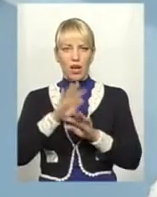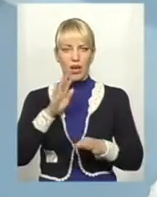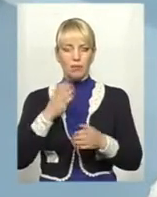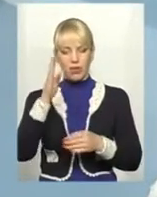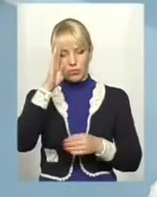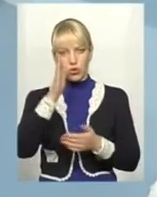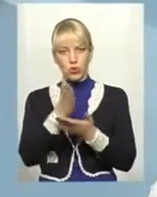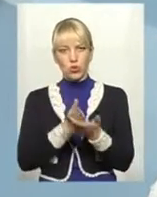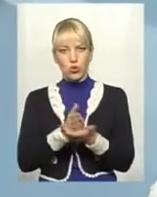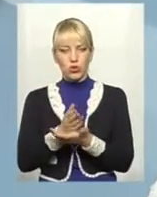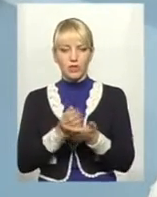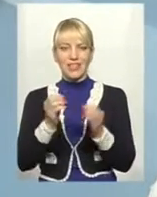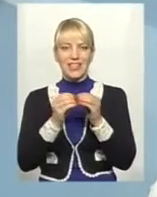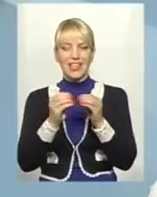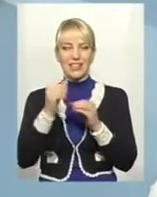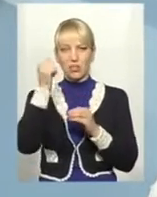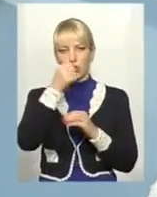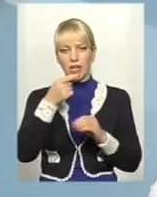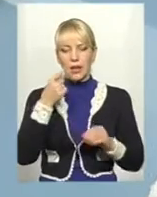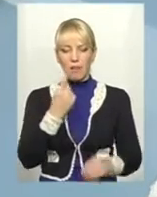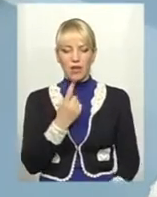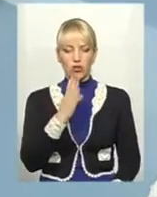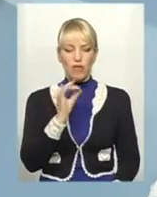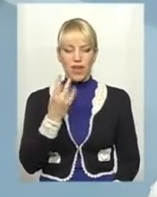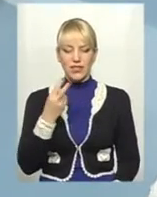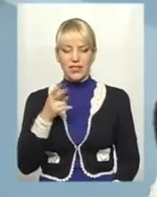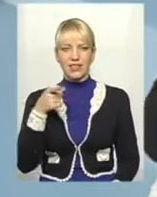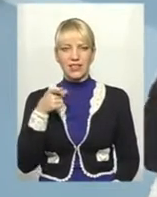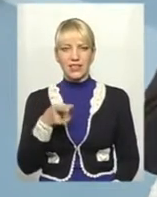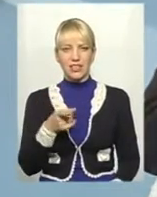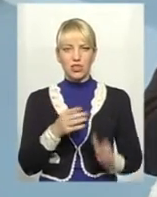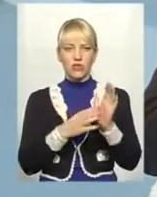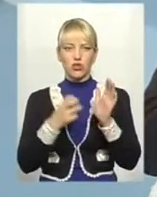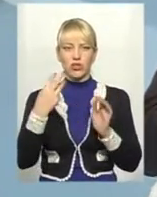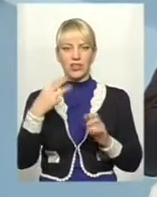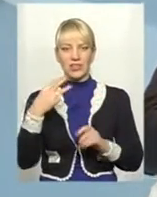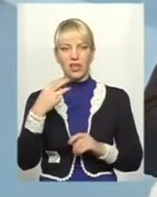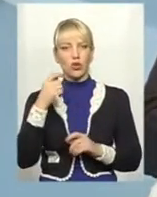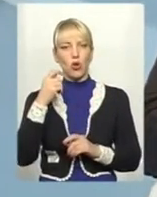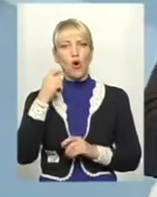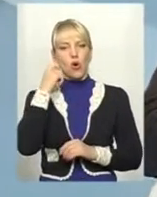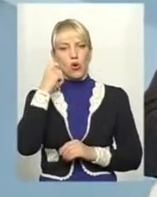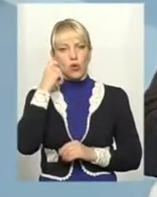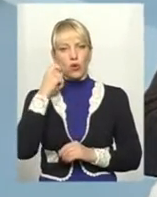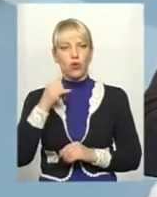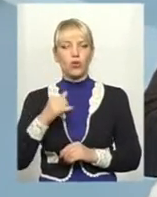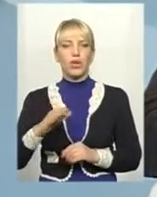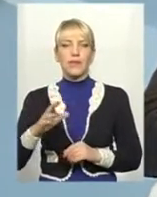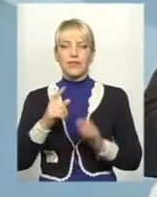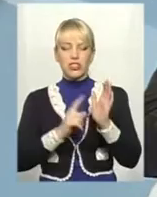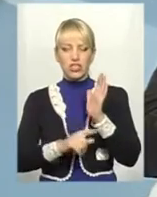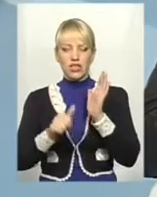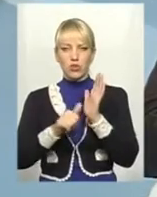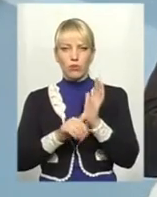1 вересня 1930 року в чині контрактової старчини, був відражений до 67-го